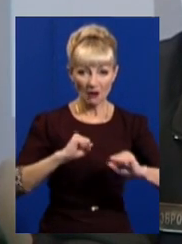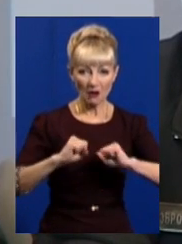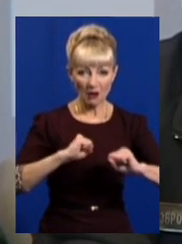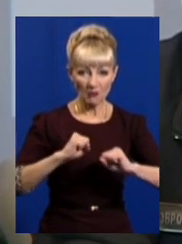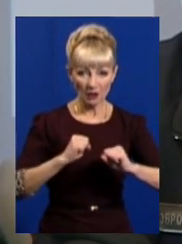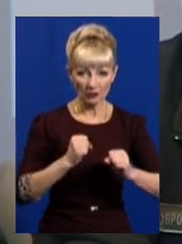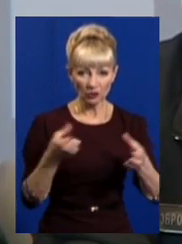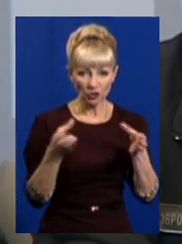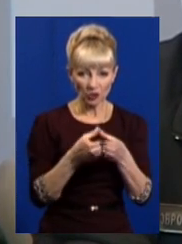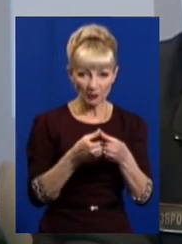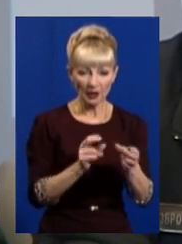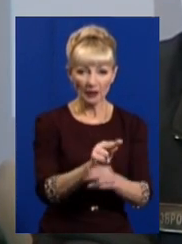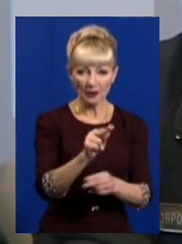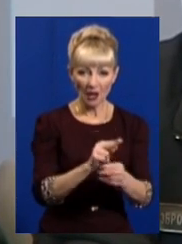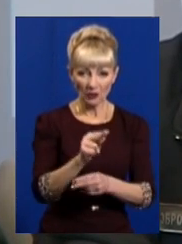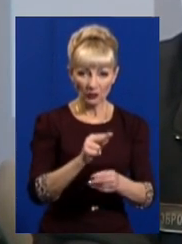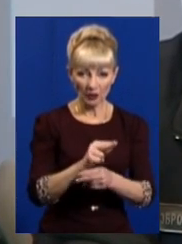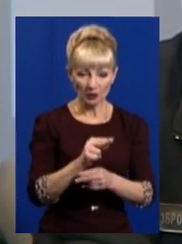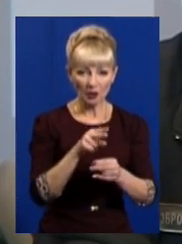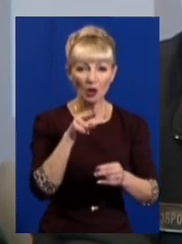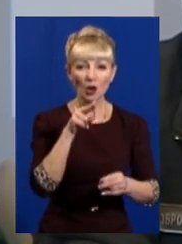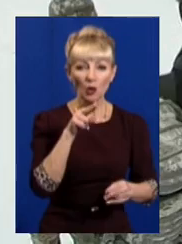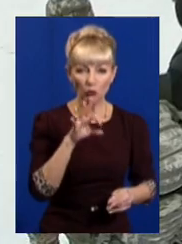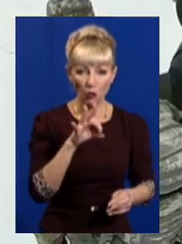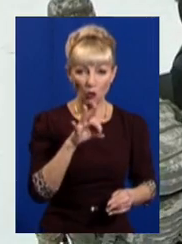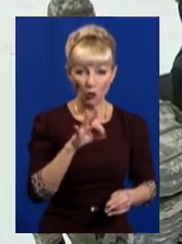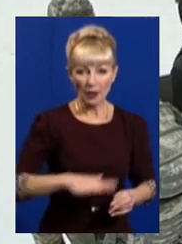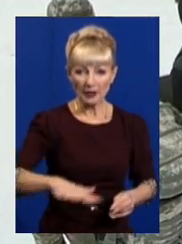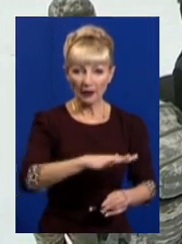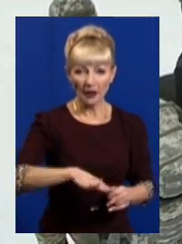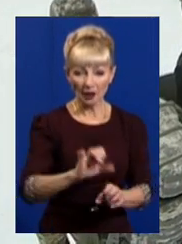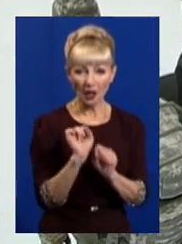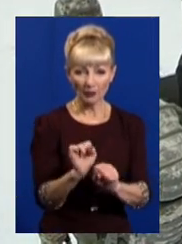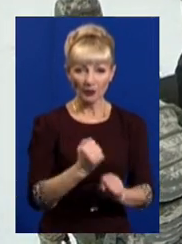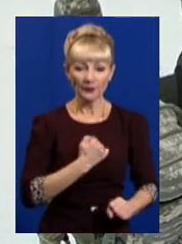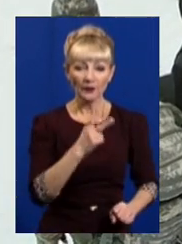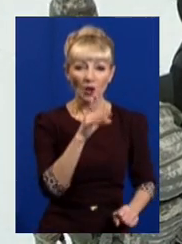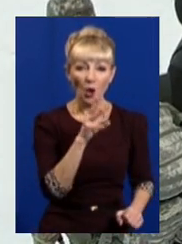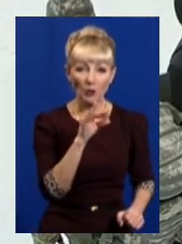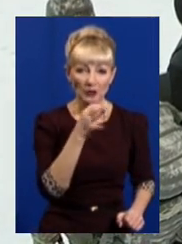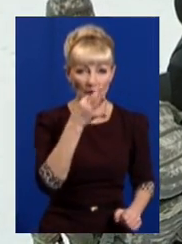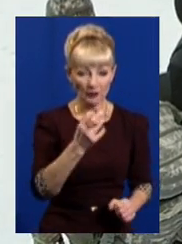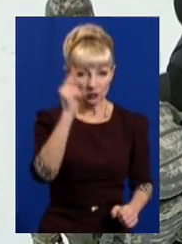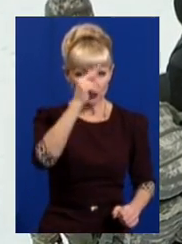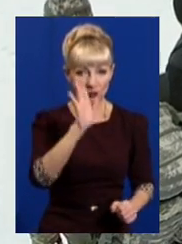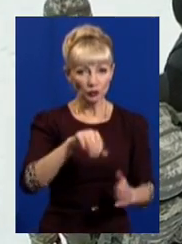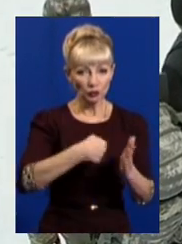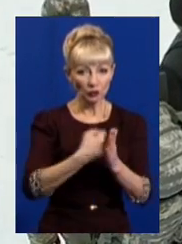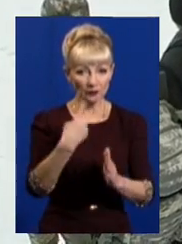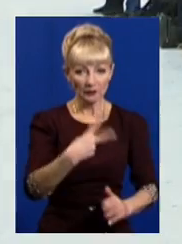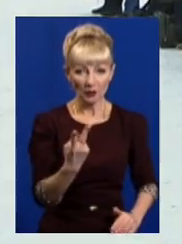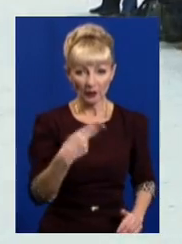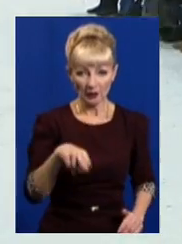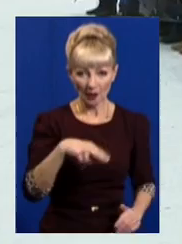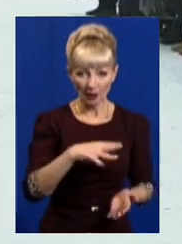-штабні тренування по територіальної обороні. Військовий комісар говорить, навчання триватимуть до 22 грудня.